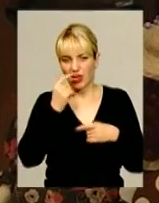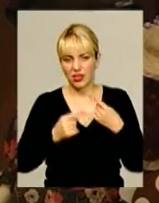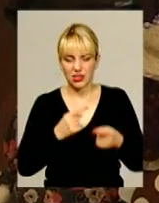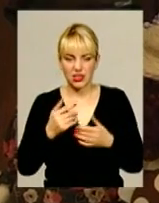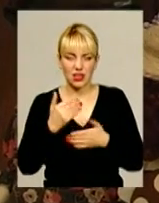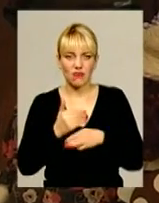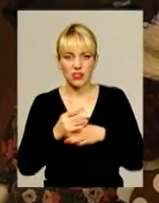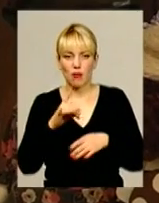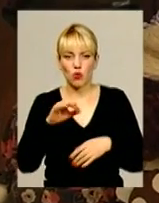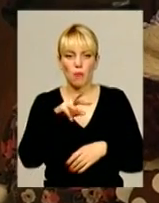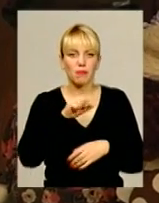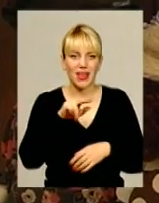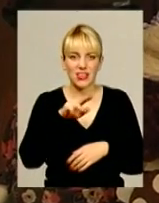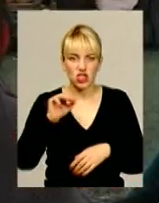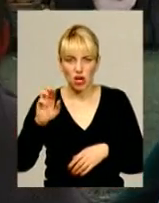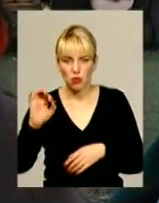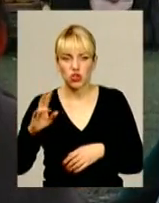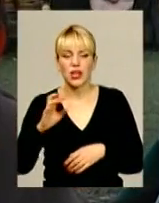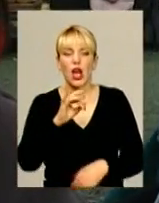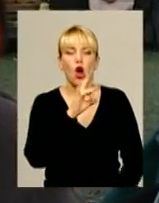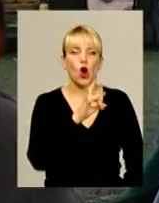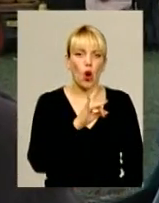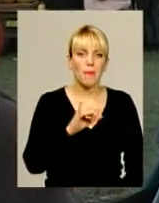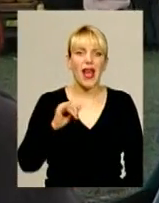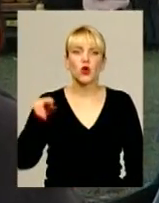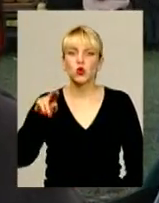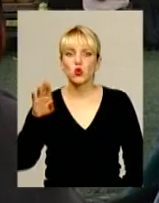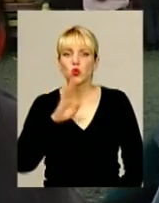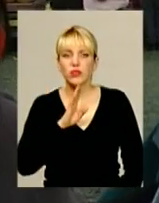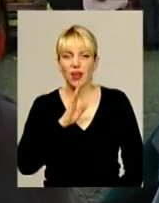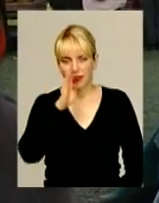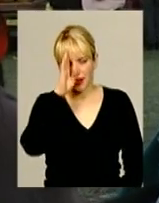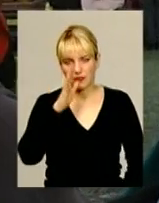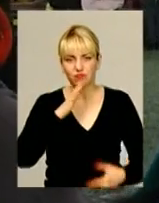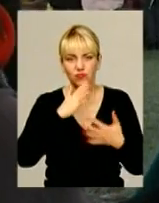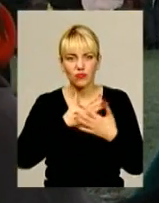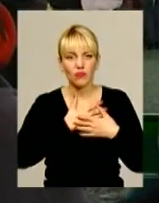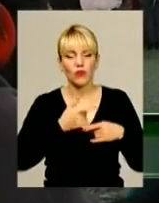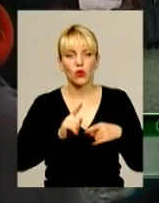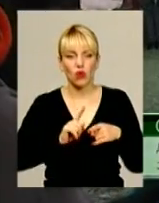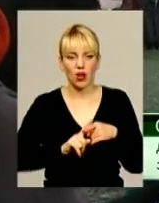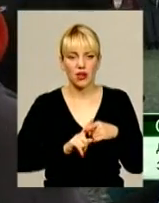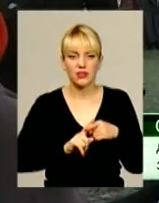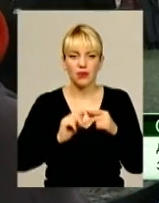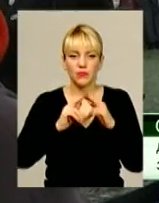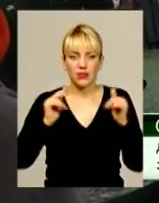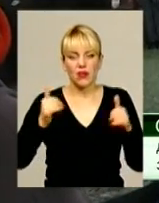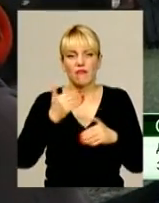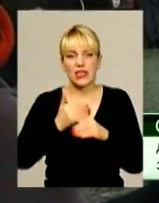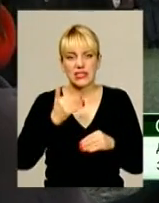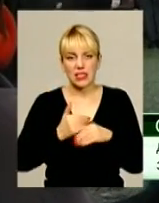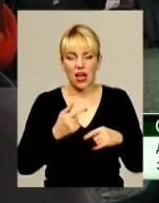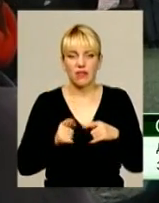вистава про Меджибузьких Ромео і Джуліету. Ми ставимо виставу про кохання у Меджибузькій фортеці. І сьогодні ми